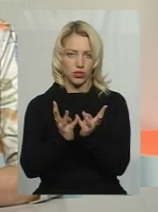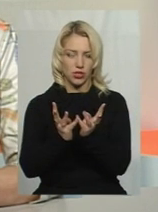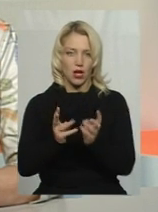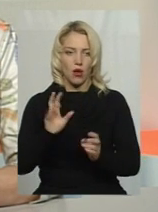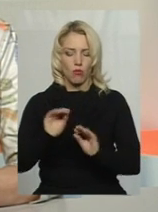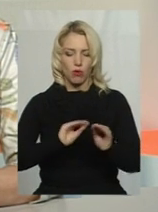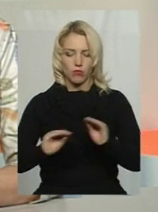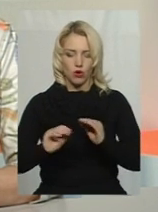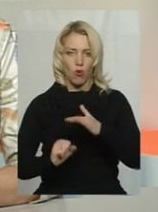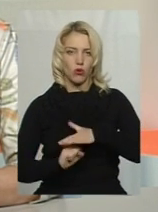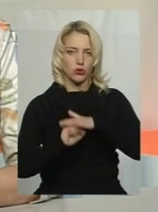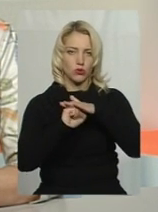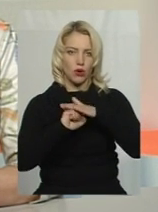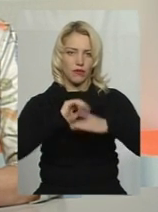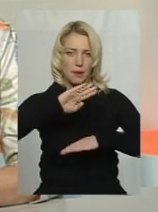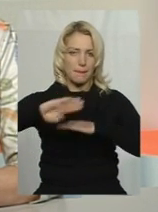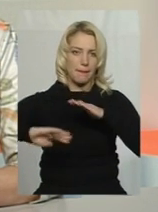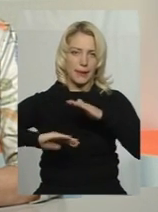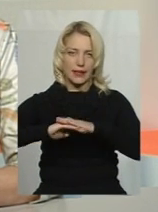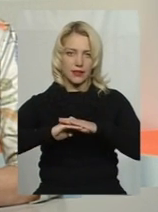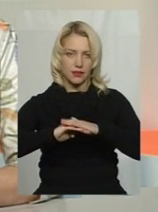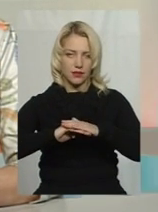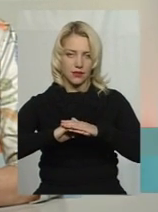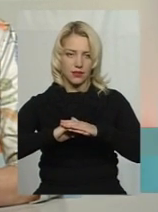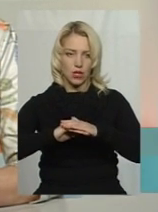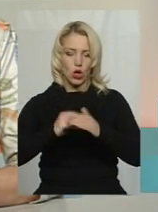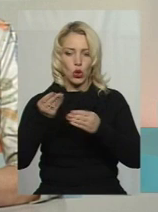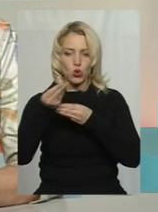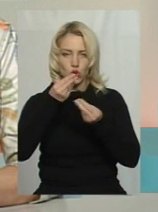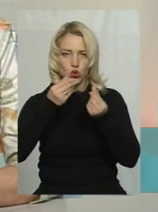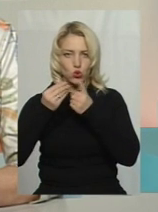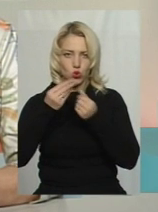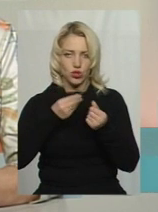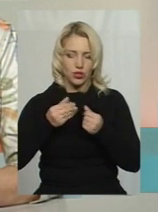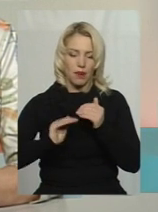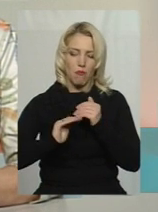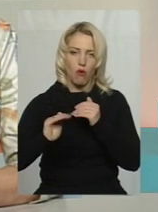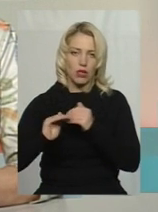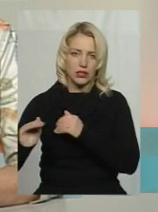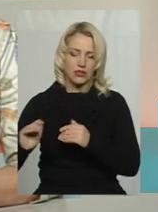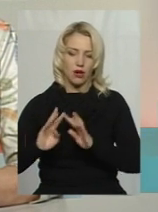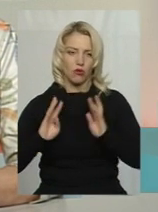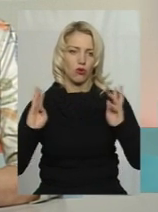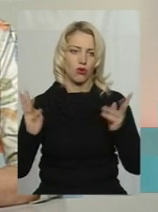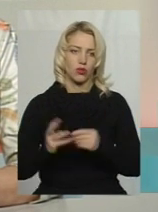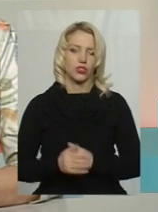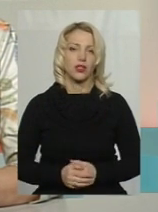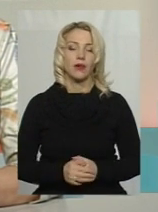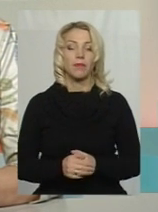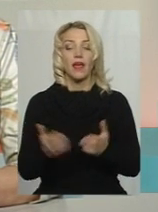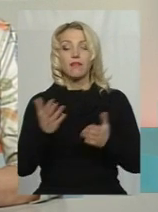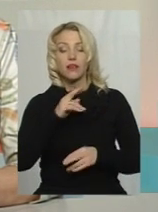основи під штучне покриття, огородження. Якісь